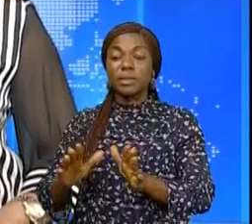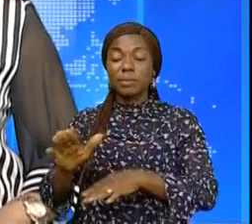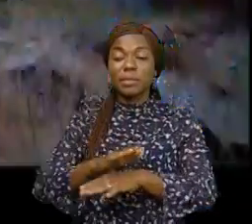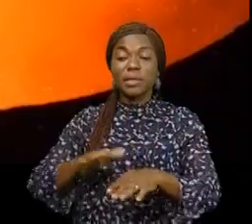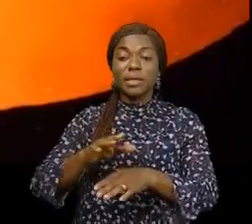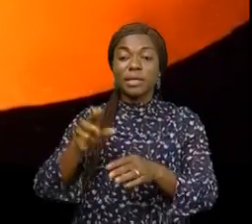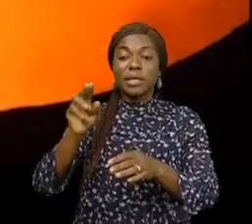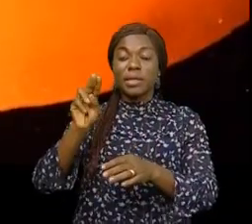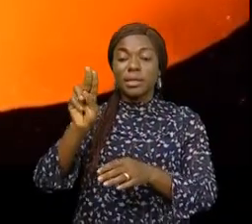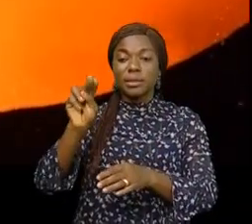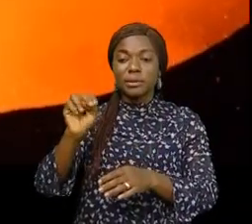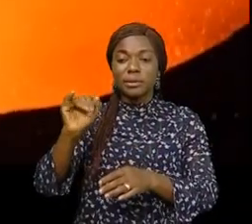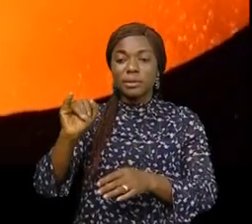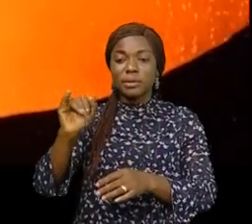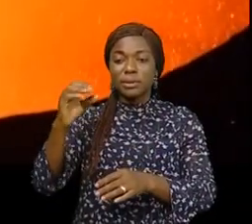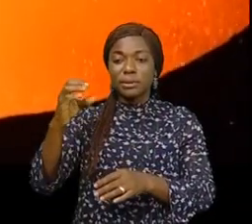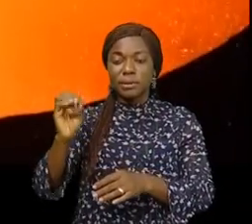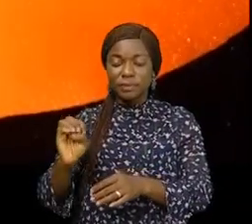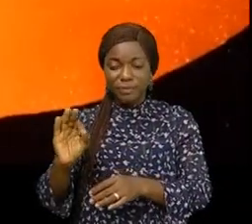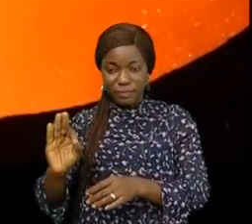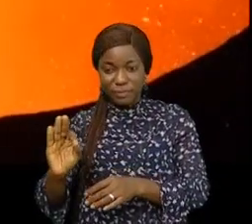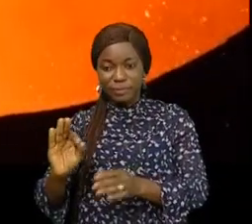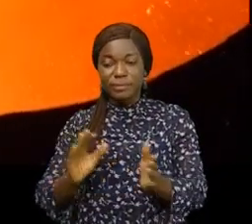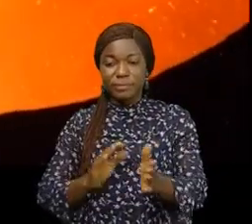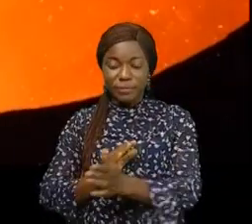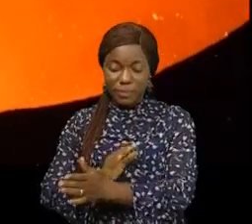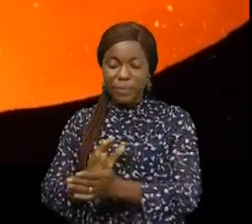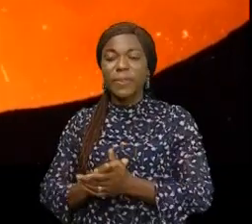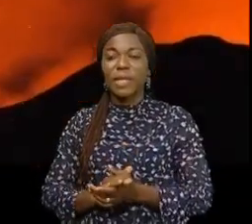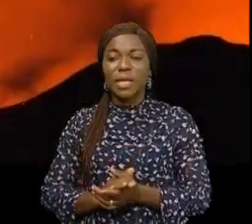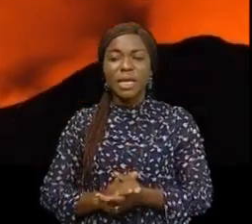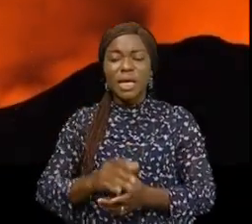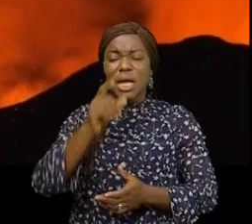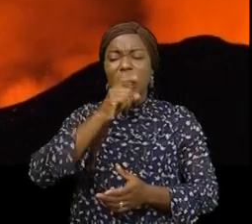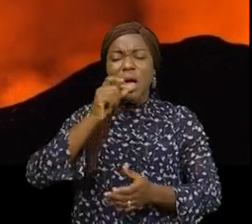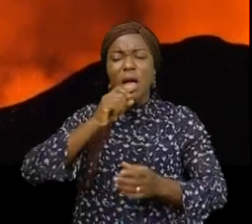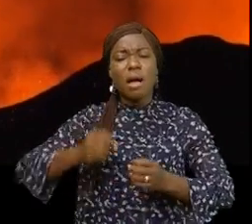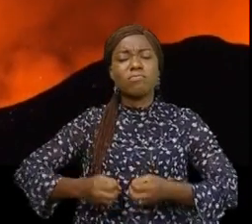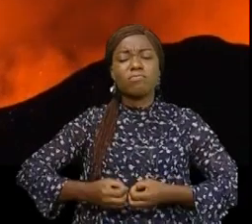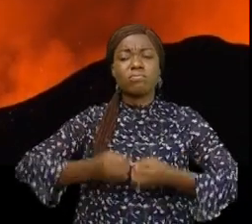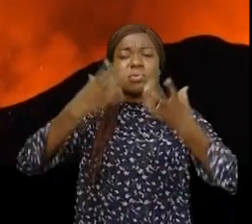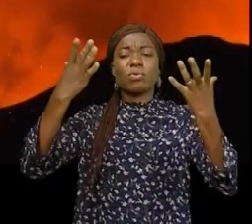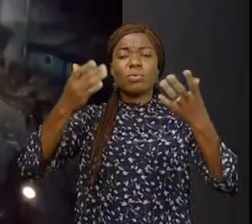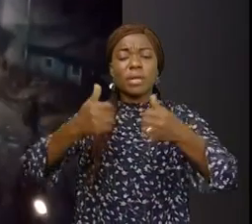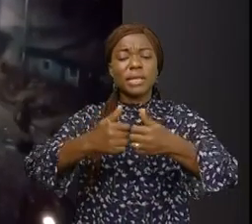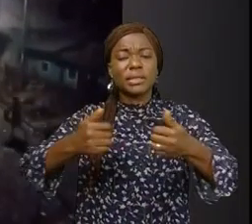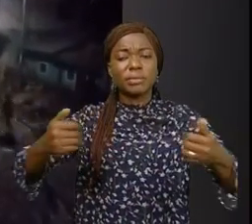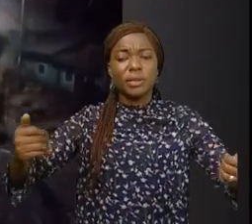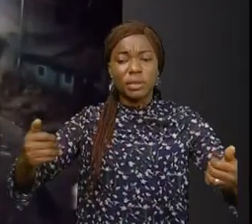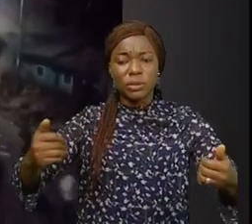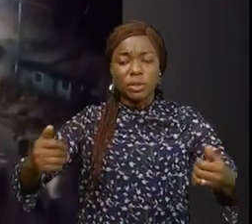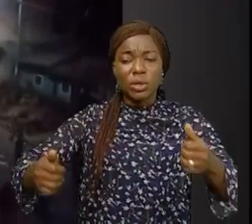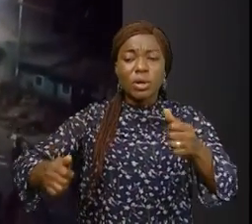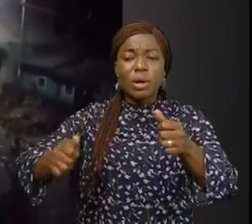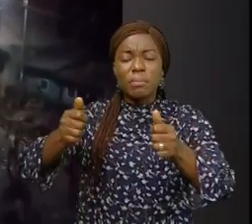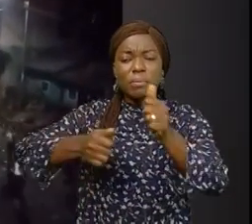Le feu vomit par Niragongo, la lave et autres mouvements sismiques ont causé la séparation de plus de